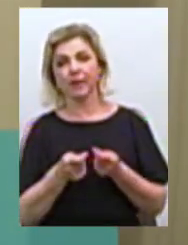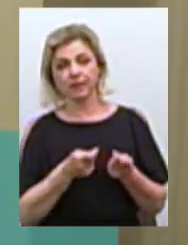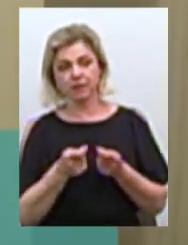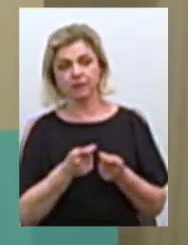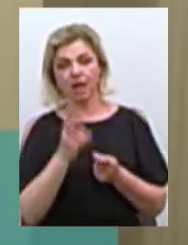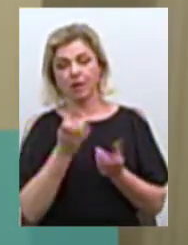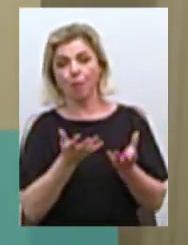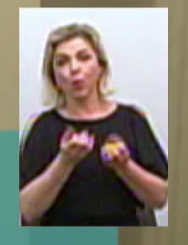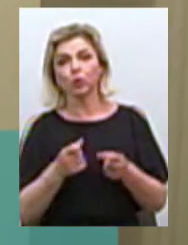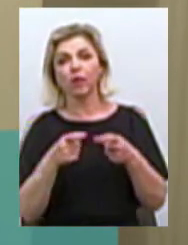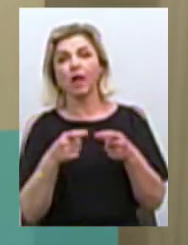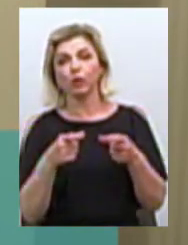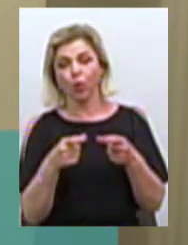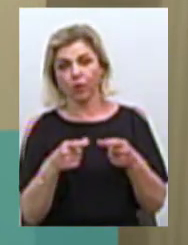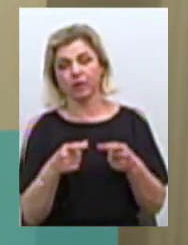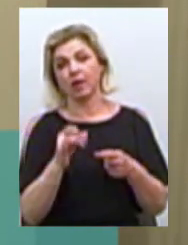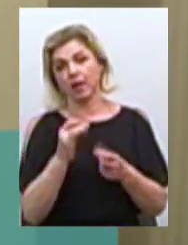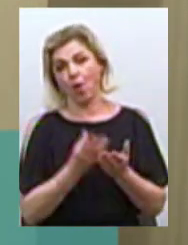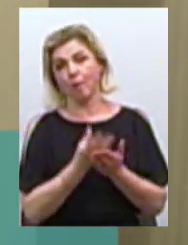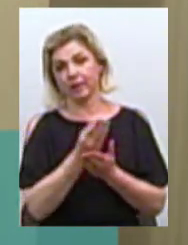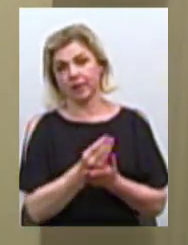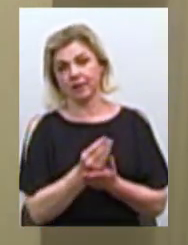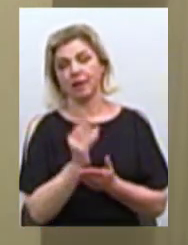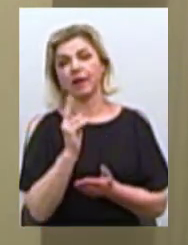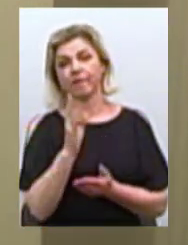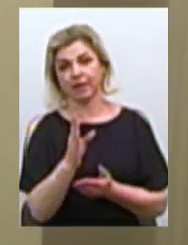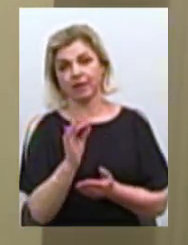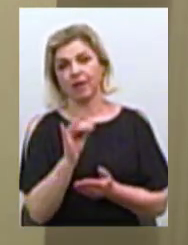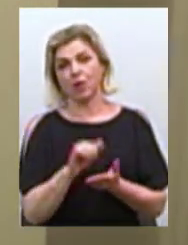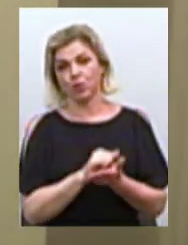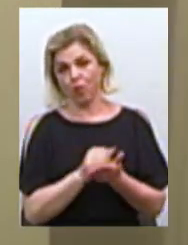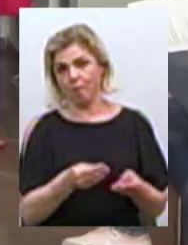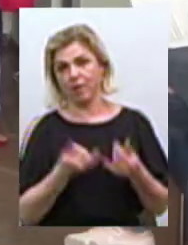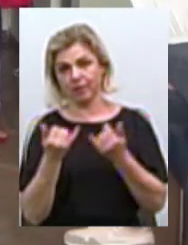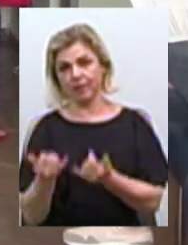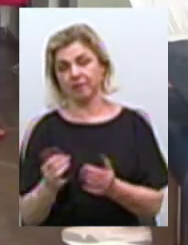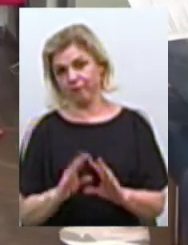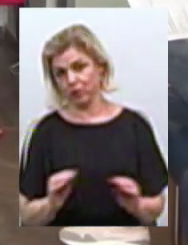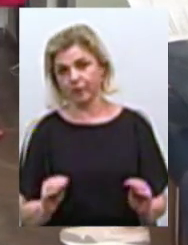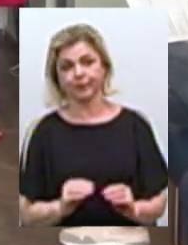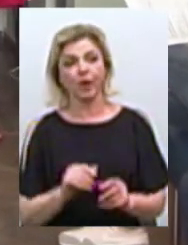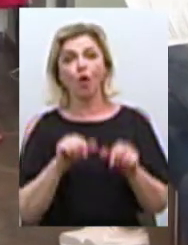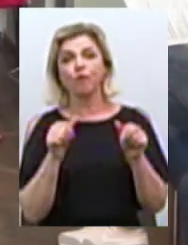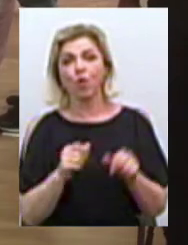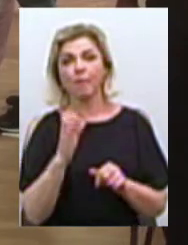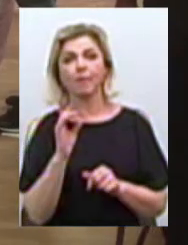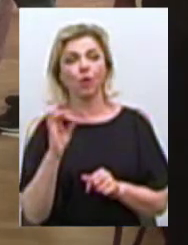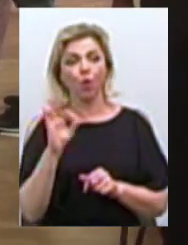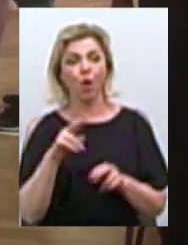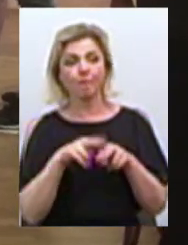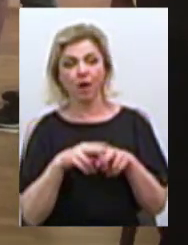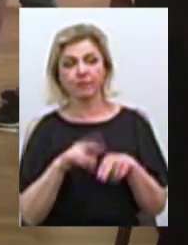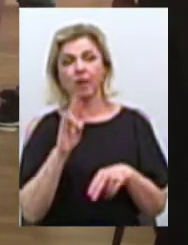отримали талончик, оплатили квитанцію і подали документи. Оформити біометричний паспорт у